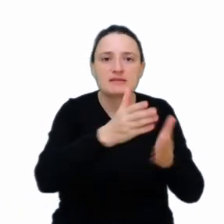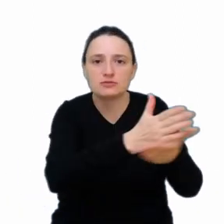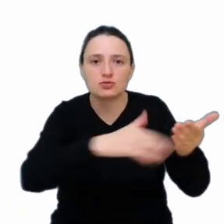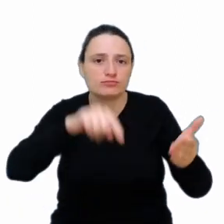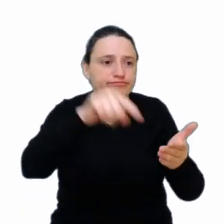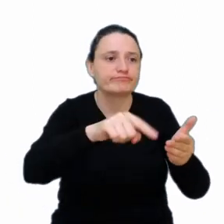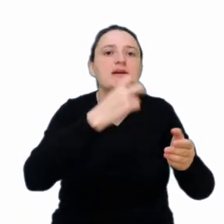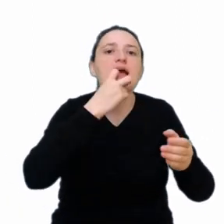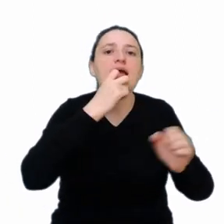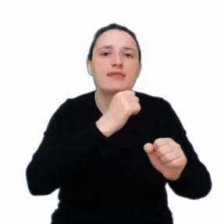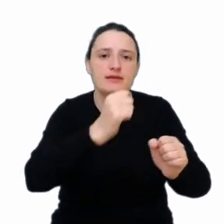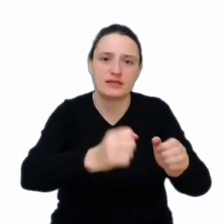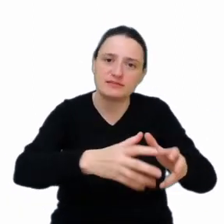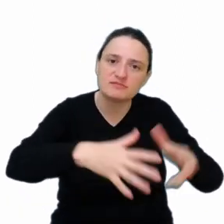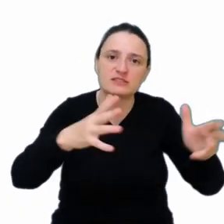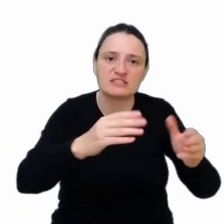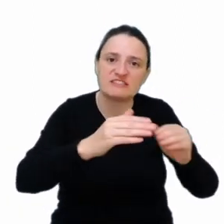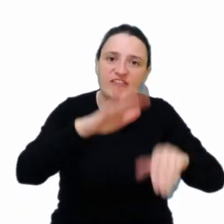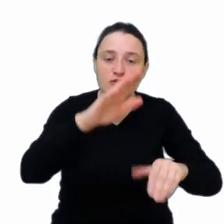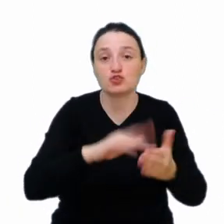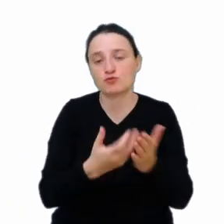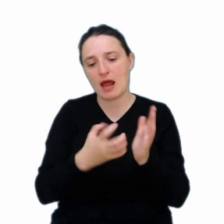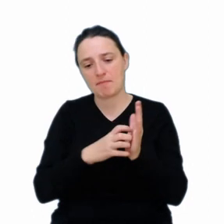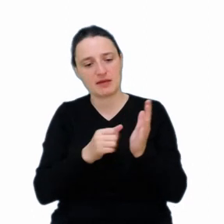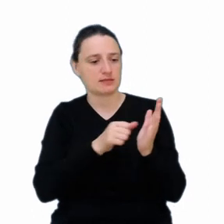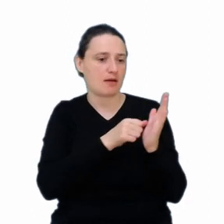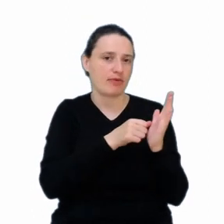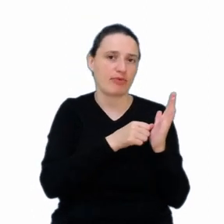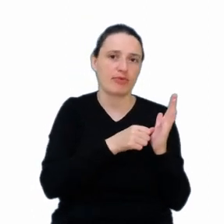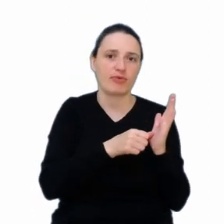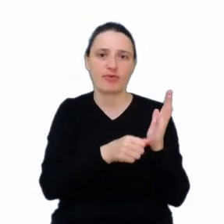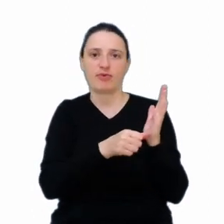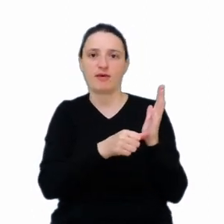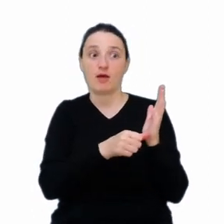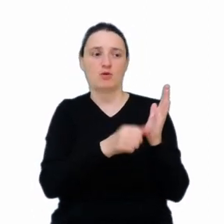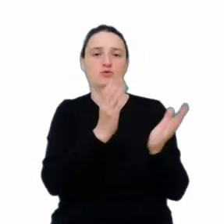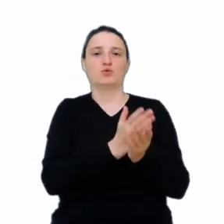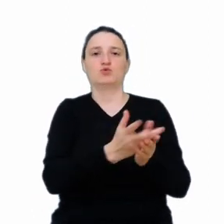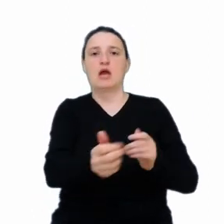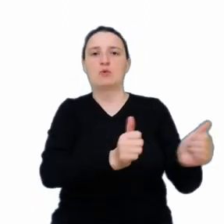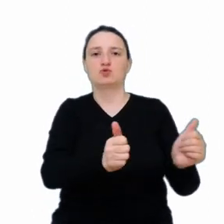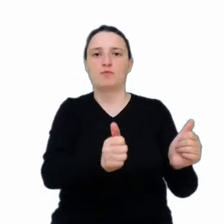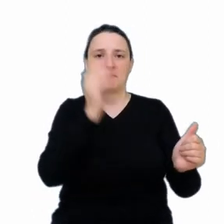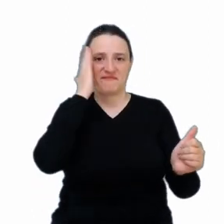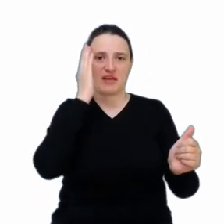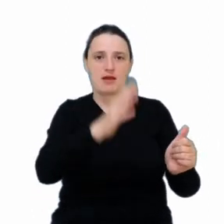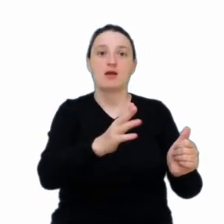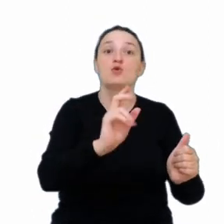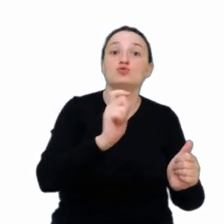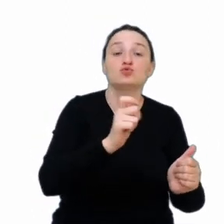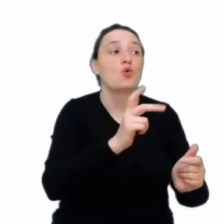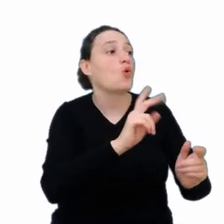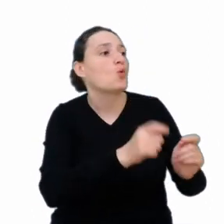Zwiększamy sobie to na jakimś slajderze na naszej apce i nie musimy się już o nic martwić, bo cały system automatyki będzie wiedział, które urządzenie, które